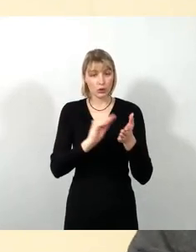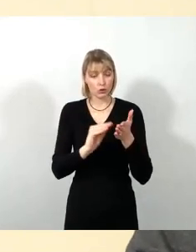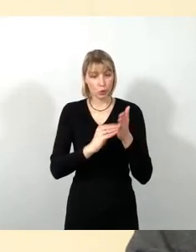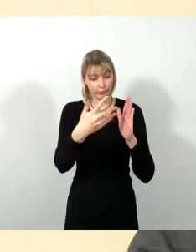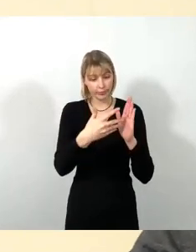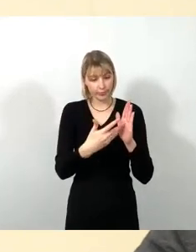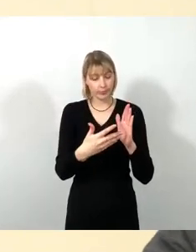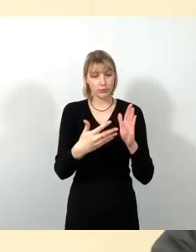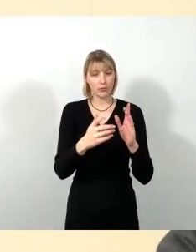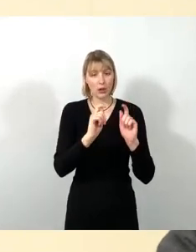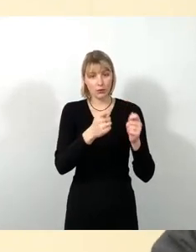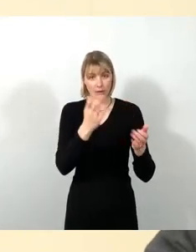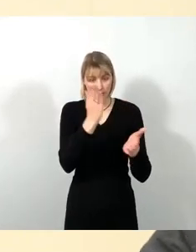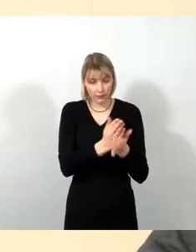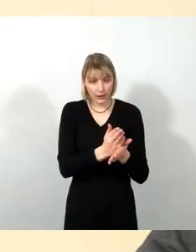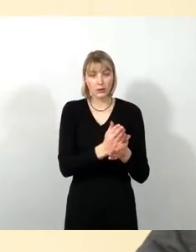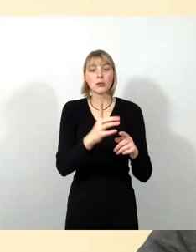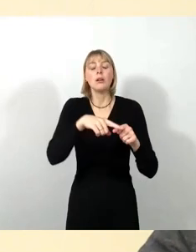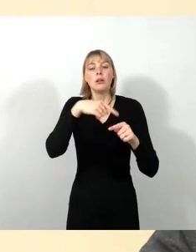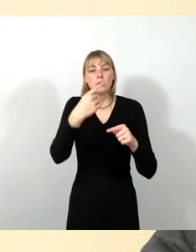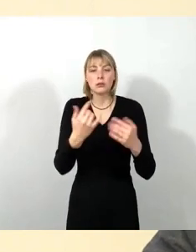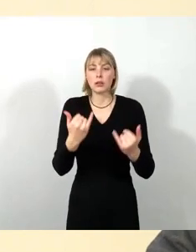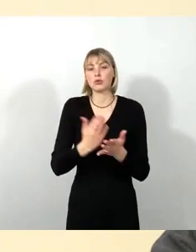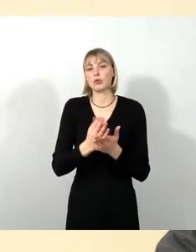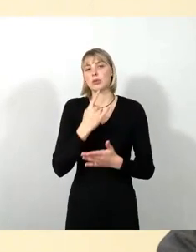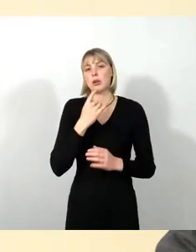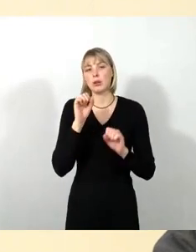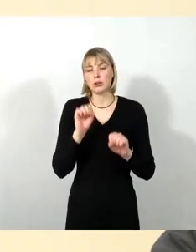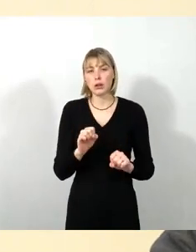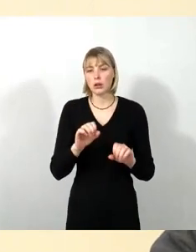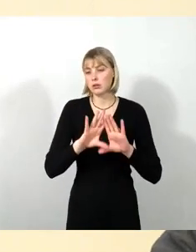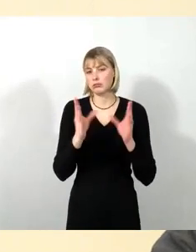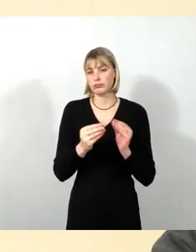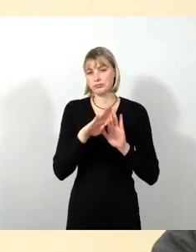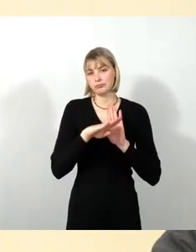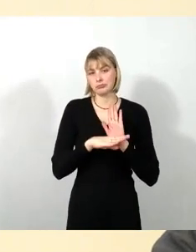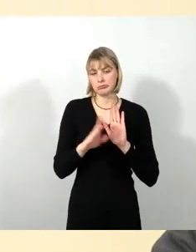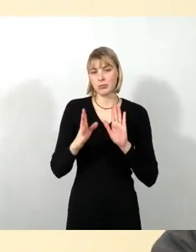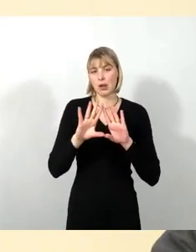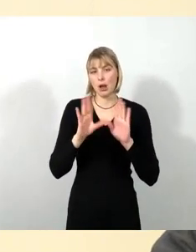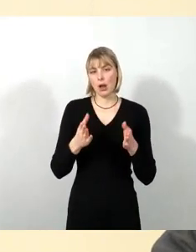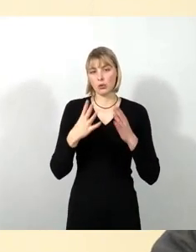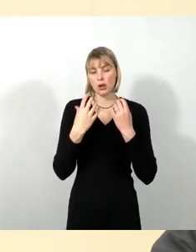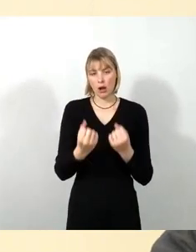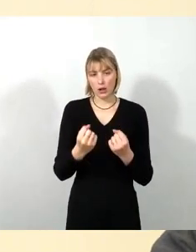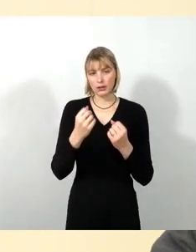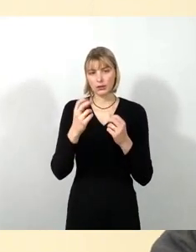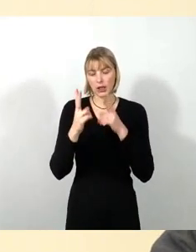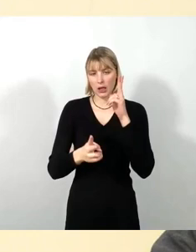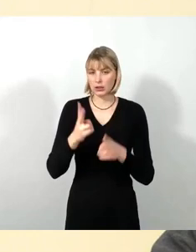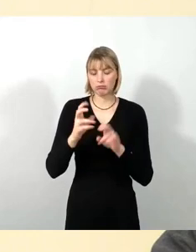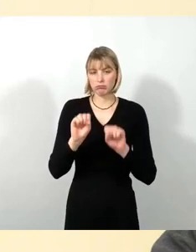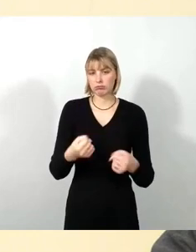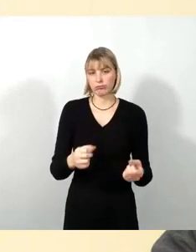stellen, so kann ich jetzt schon sagen, das ist rein haushaltsrechtlich nicht so ohne weiteres umzusetzen. Warum? Weil das